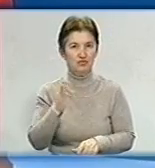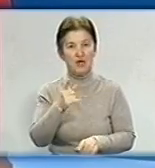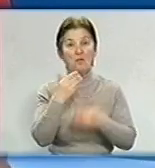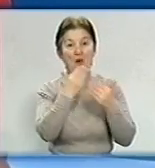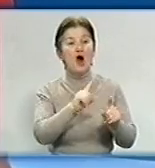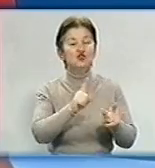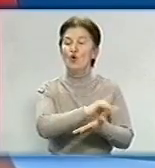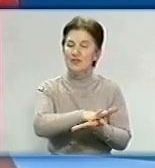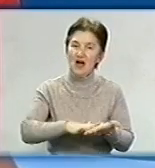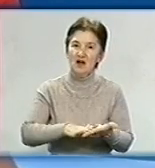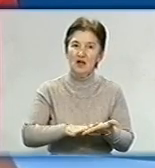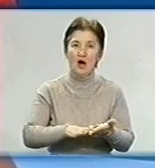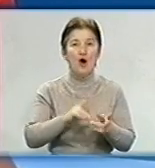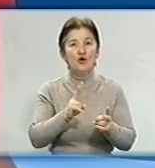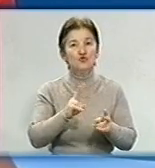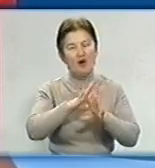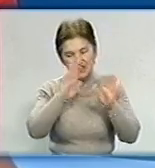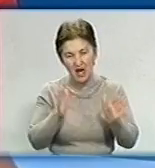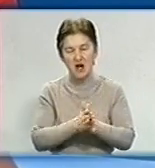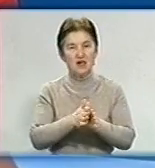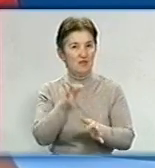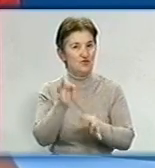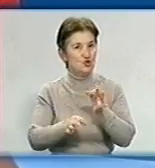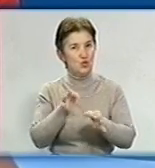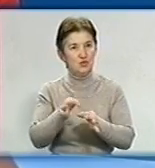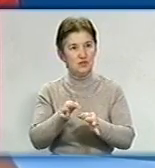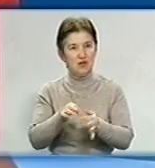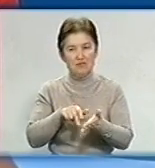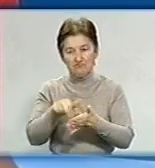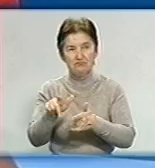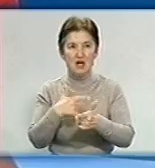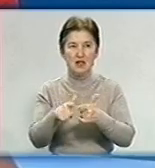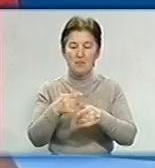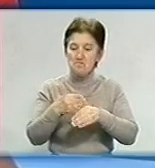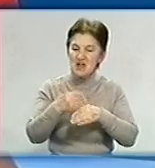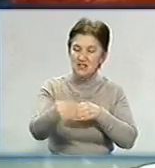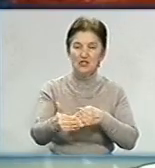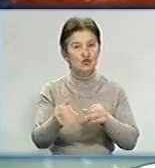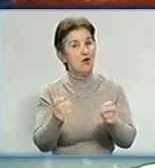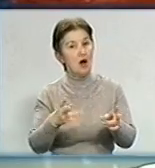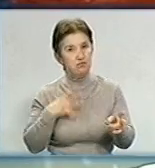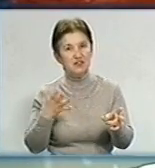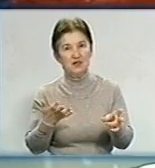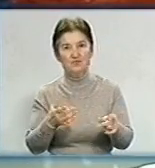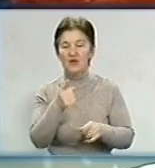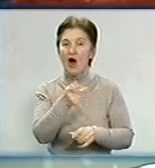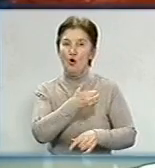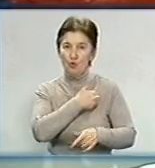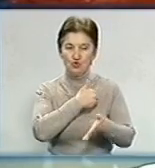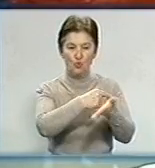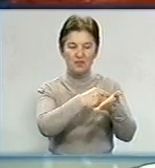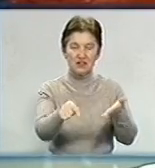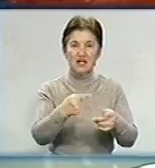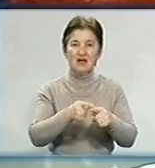Що з тими, хто, скажімо, взагалі не позивався, або йшов у суд, але пізніше, ніж колеги? Я ще раз хочу підкреслити, що це